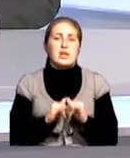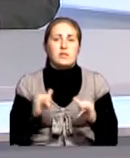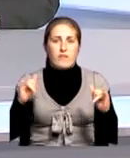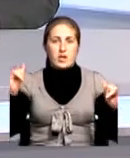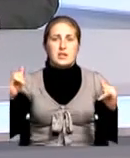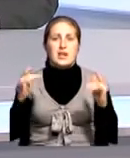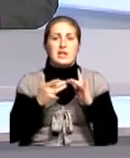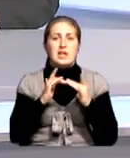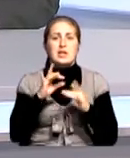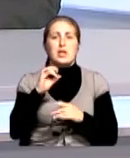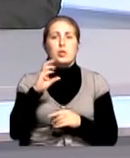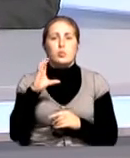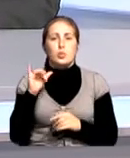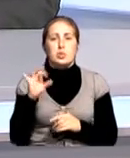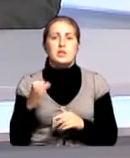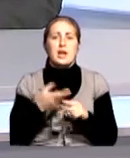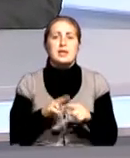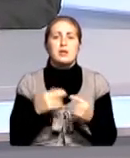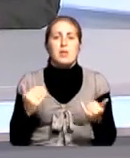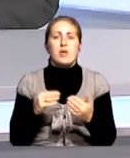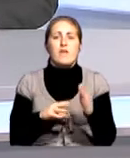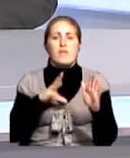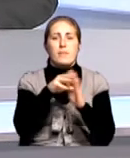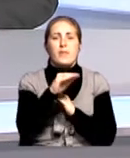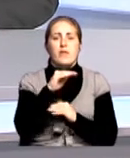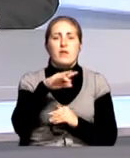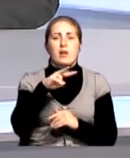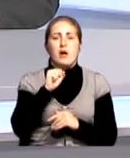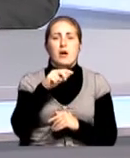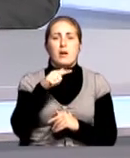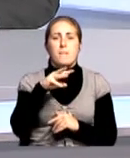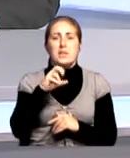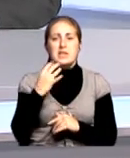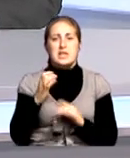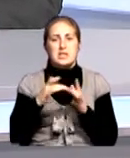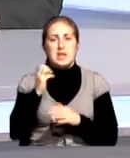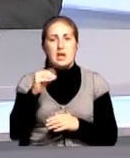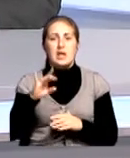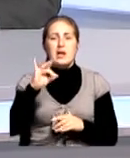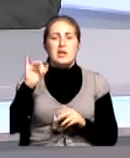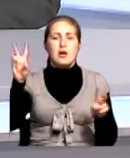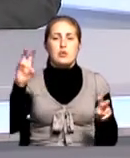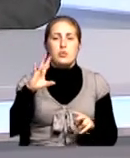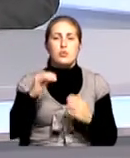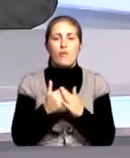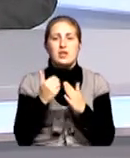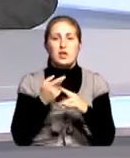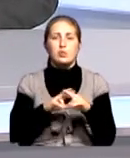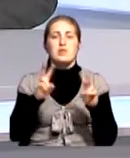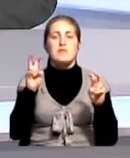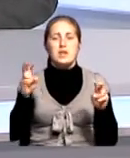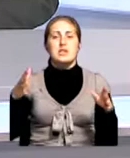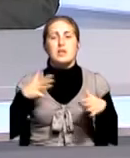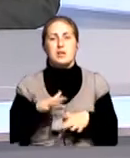интернет-ресурс. На данный момент это вкладка на флагманском сайте РИА Новости, которая называется «Крым сегодня». В